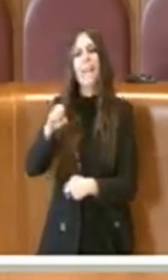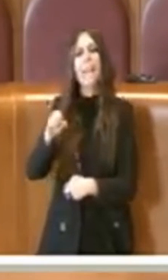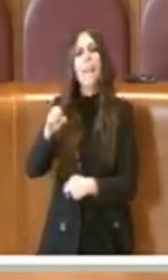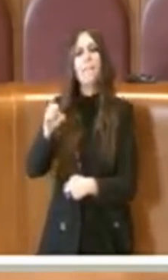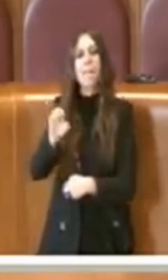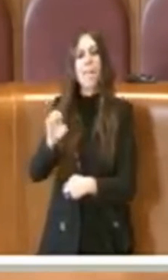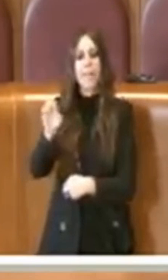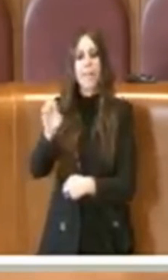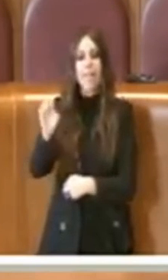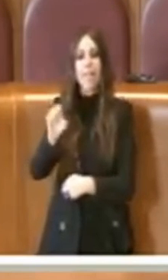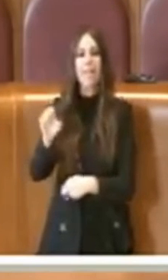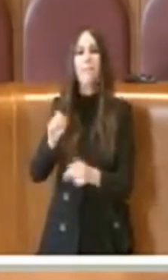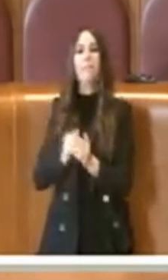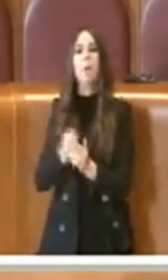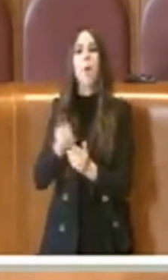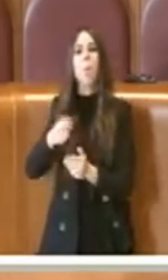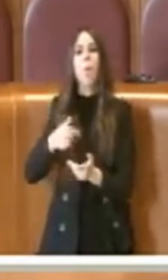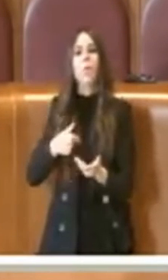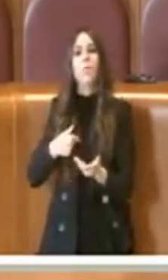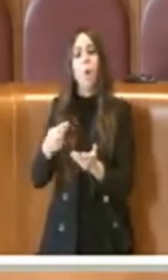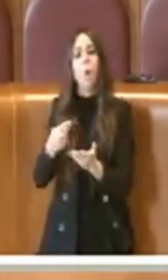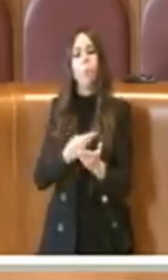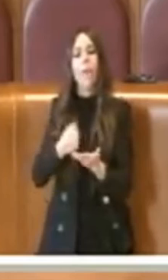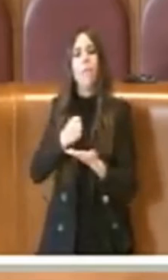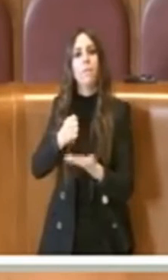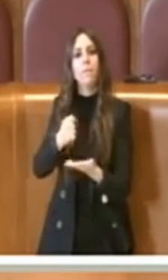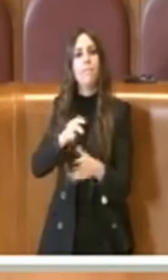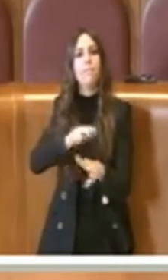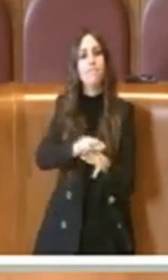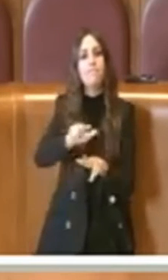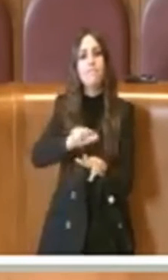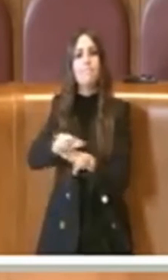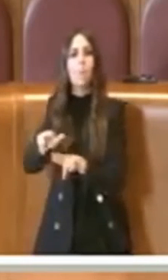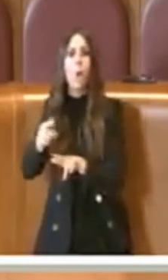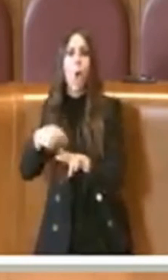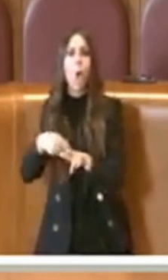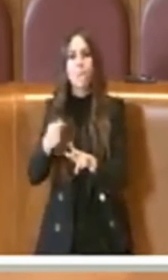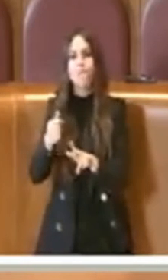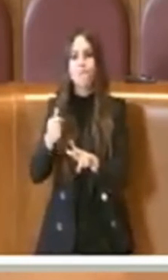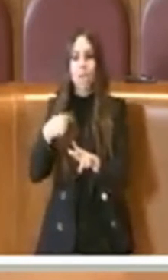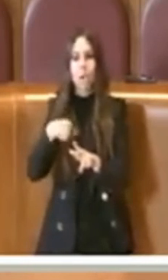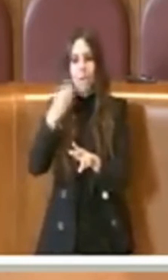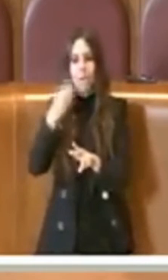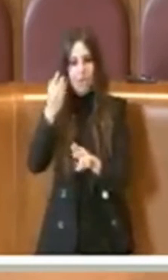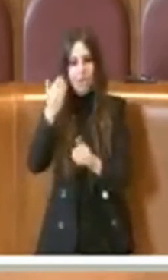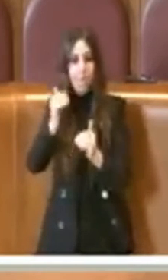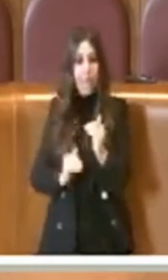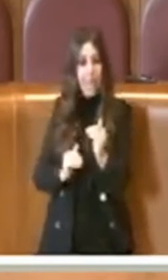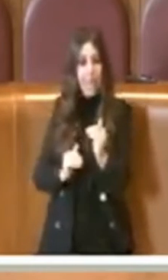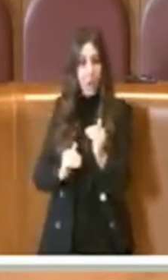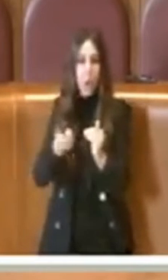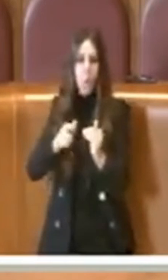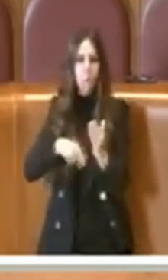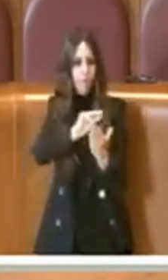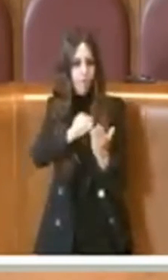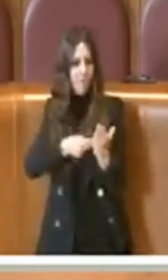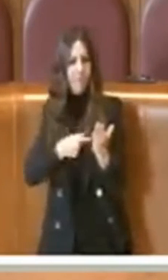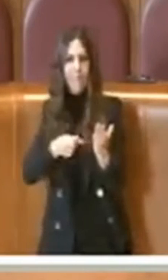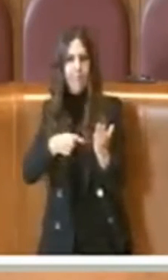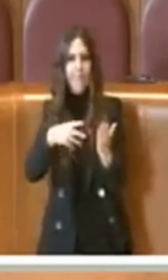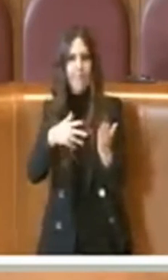piani degli investimenti per i municipi forse è leggermente sottostimata perché non ho tenuto conto dell'emendamento. Quindi io ho